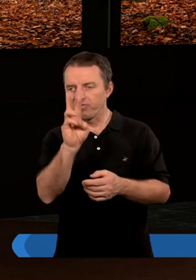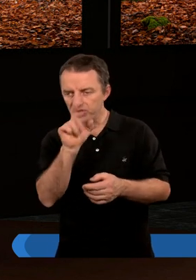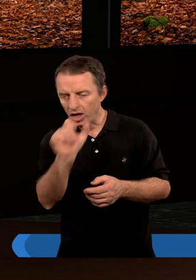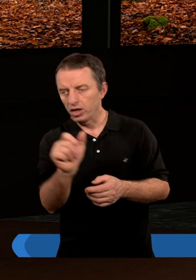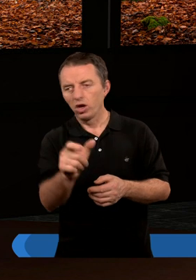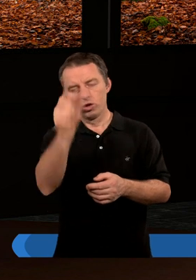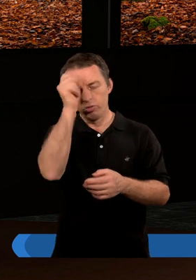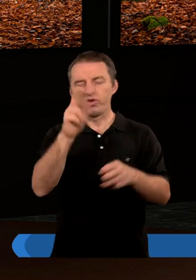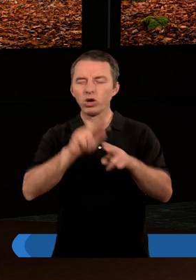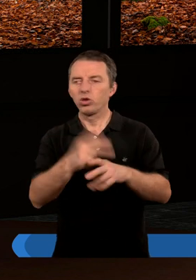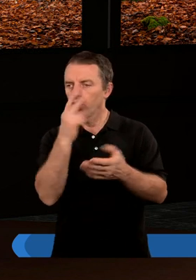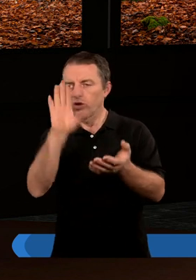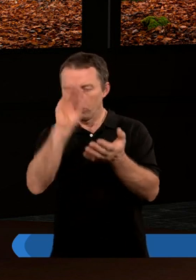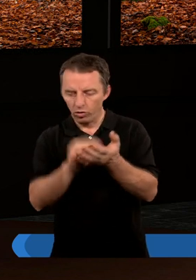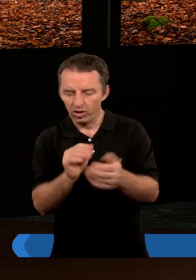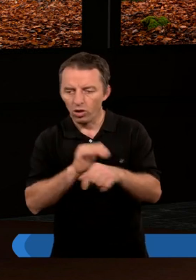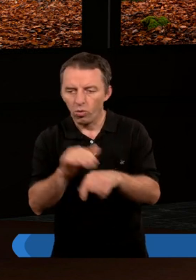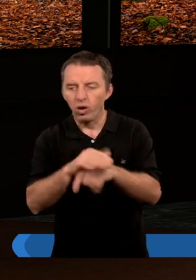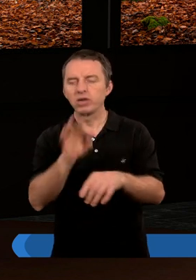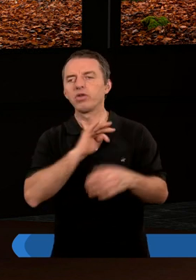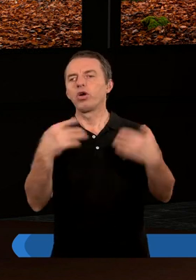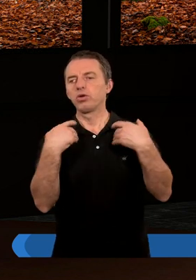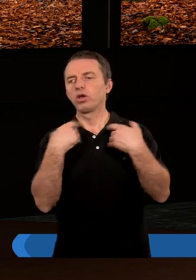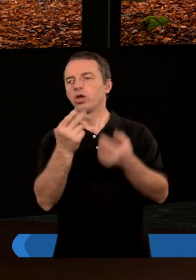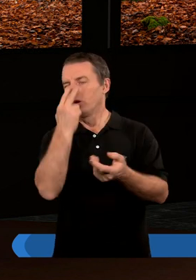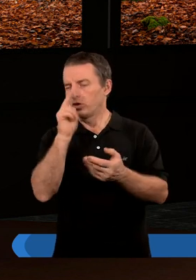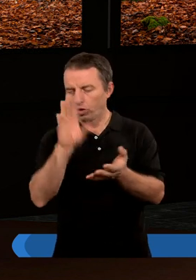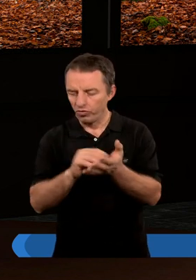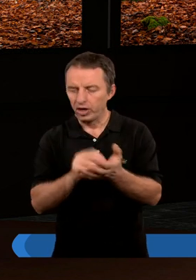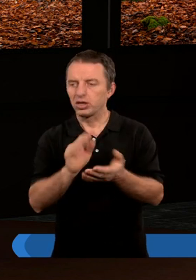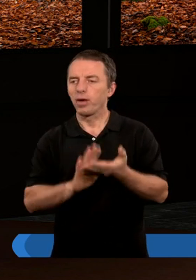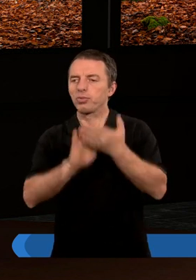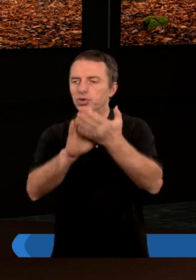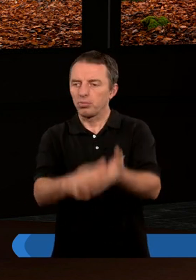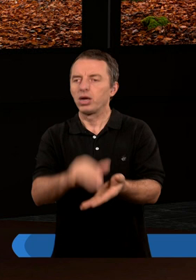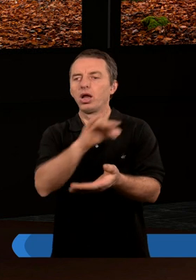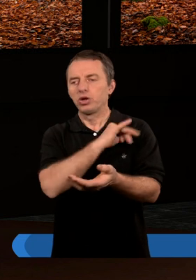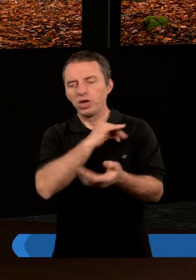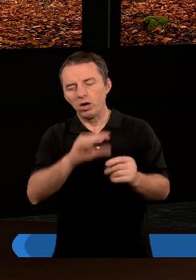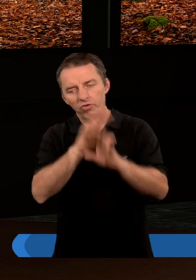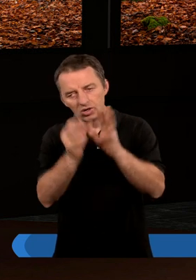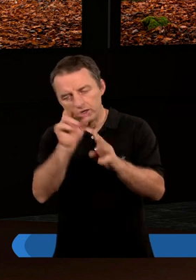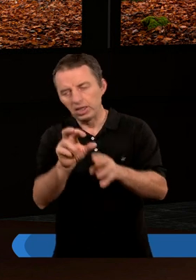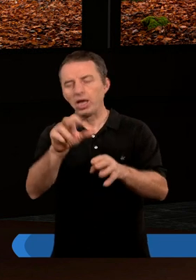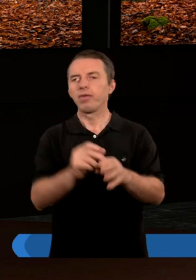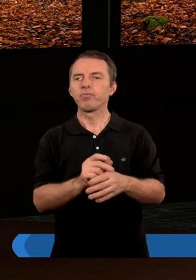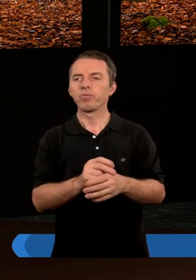człowiek, który doświadcza łaski w swoim życiu, który doświadcza przebaczenia, grzechów wszystkich